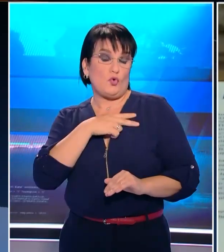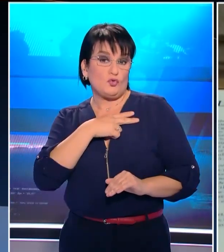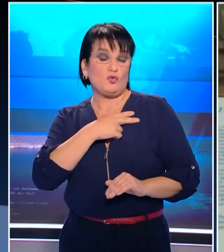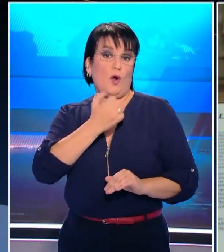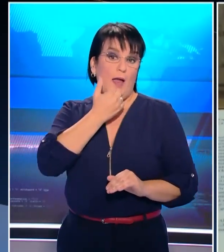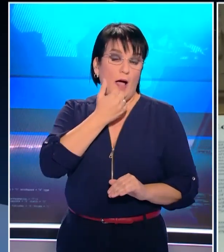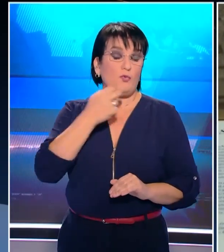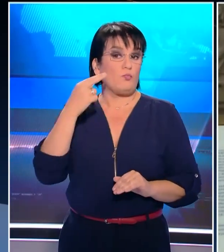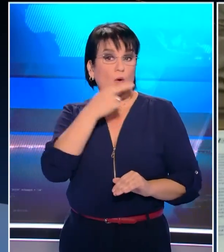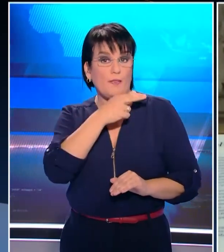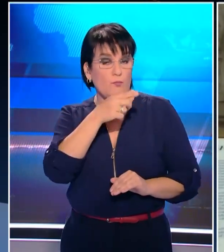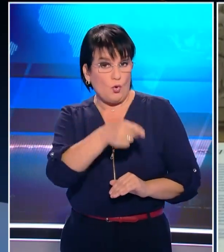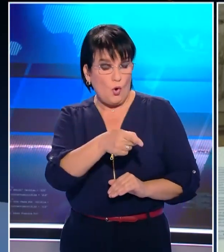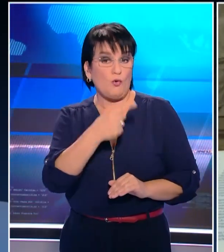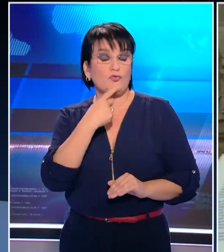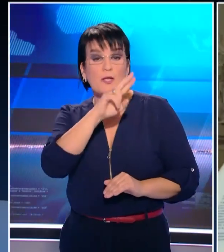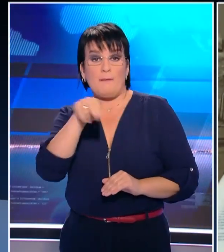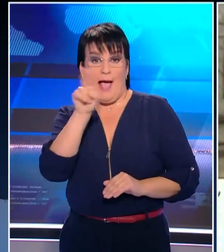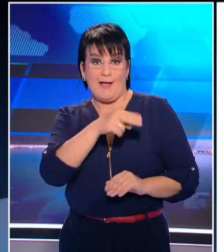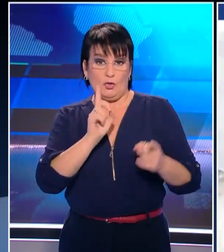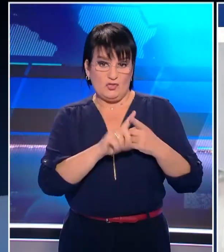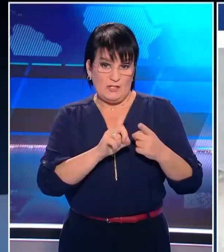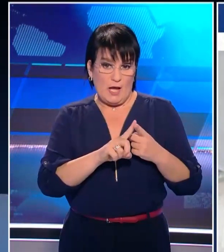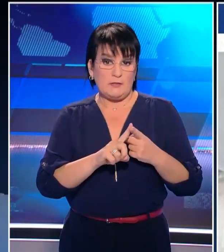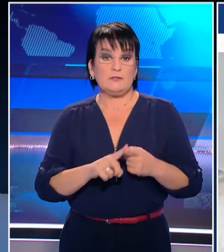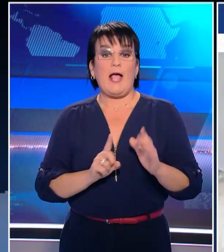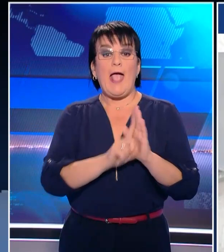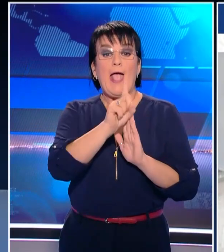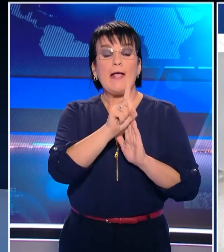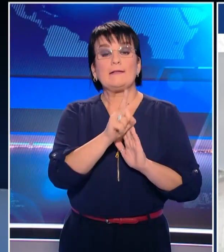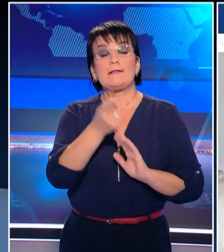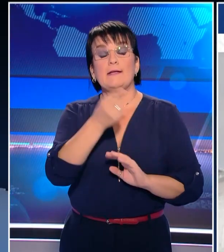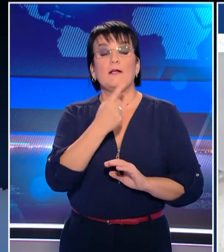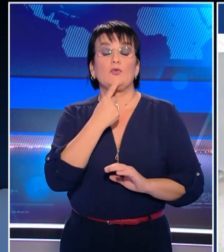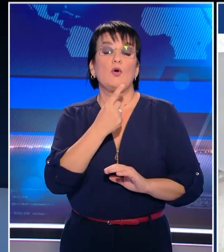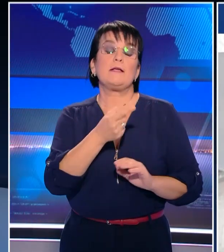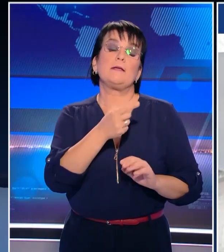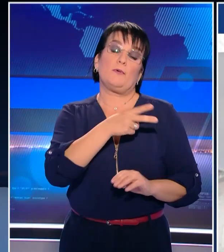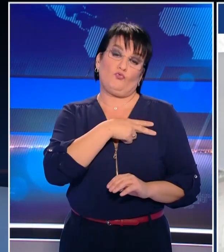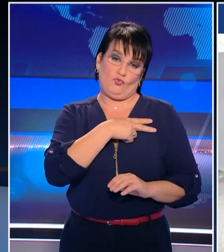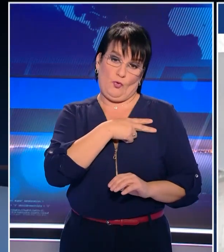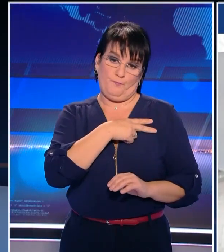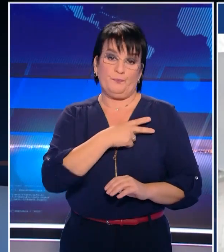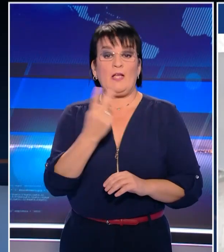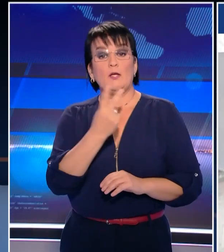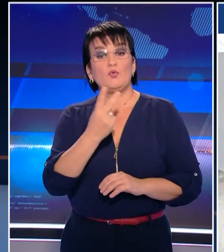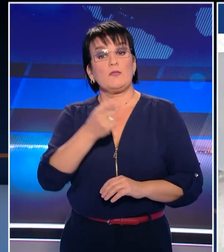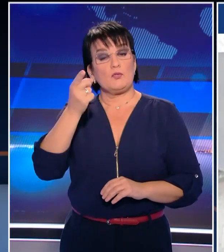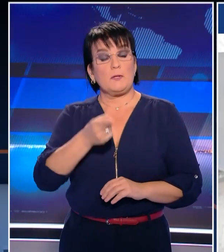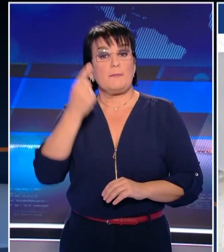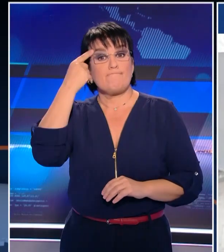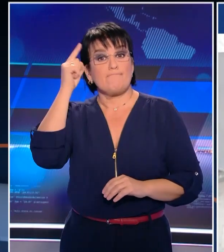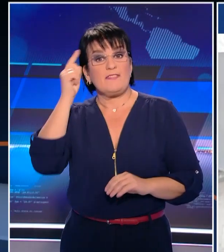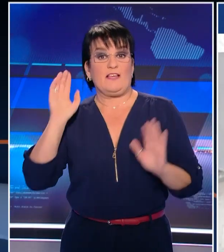τη λανθασμένη απόφαση να ακυρώσει τη συνάντηση, το 11% απάντησε ότι η απόφαση ήταν σωστή, το 22%